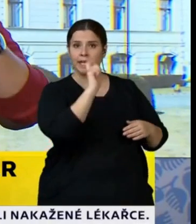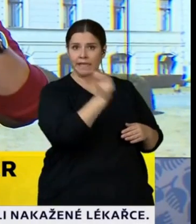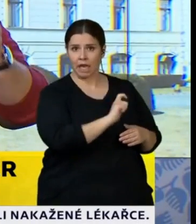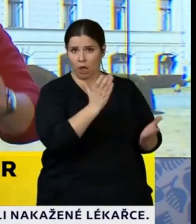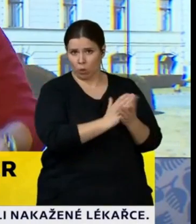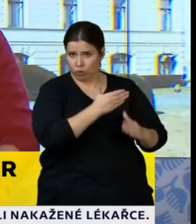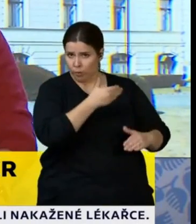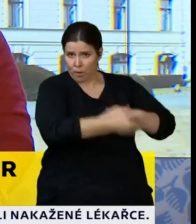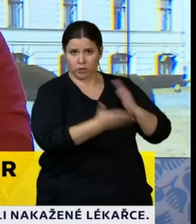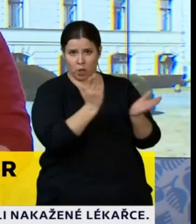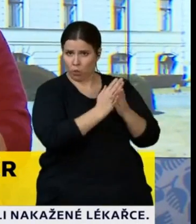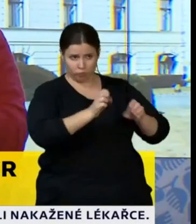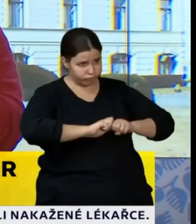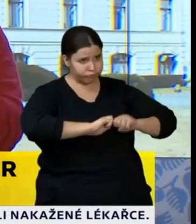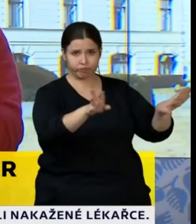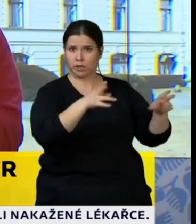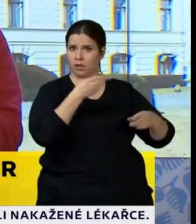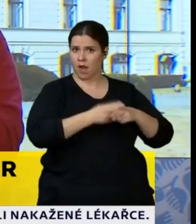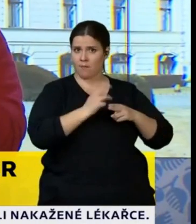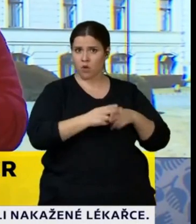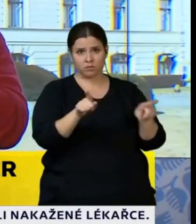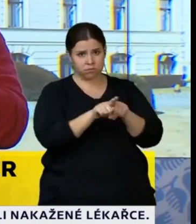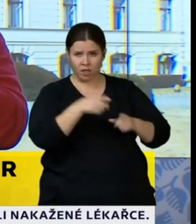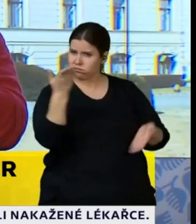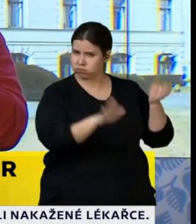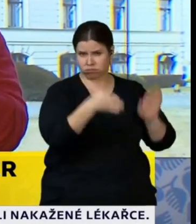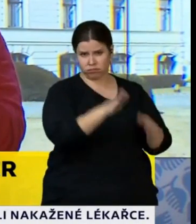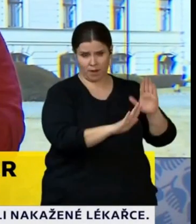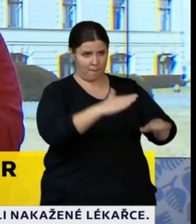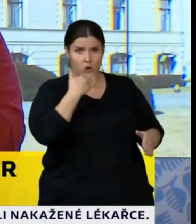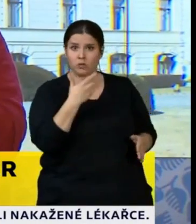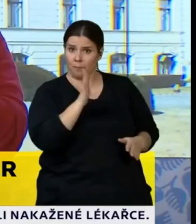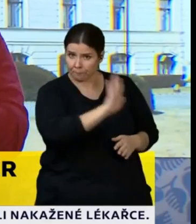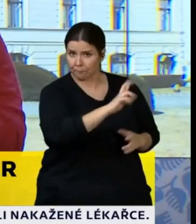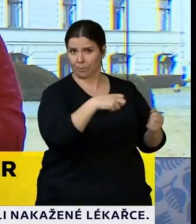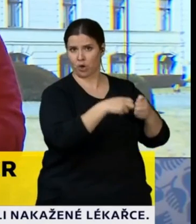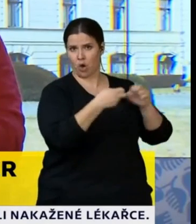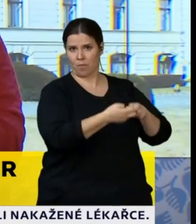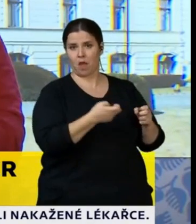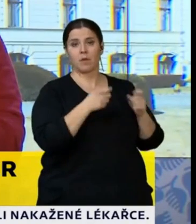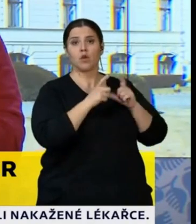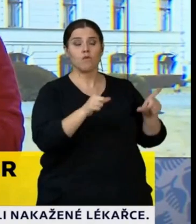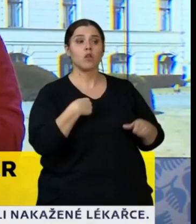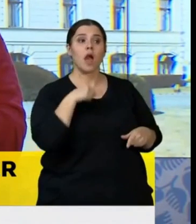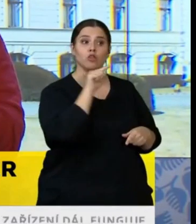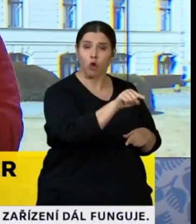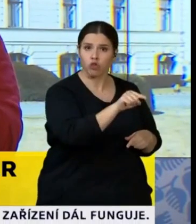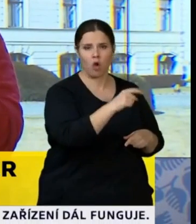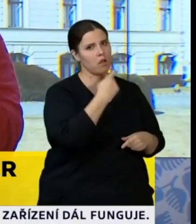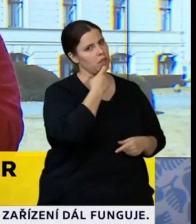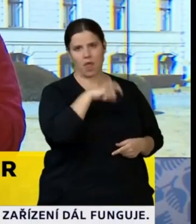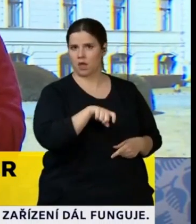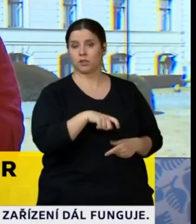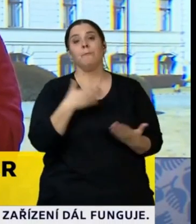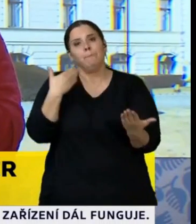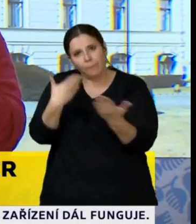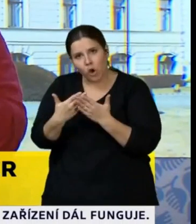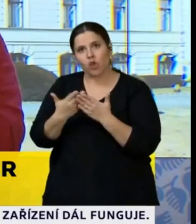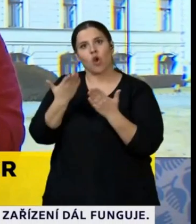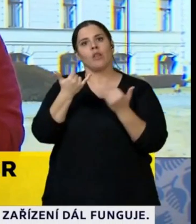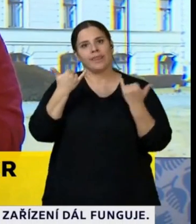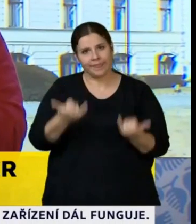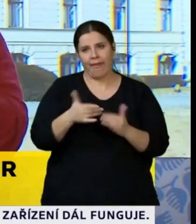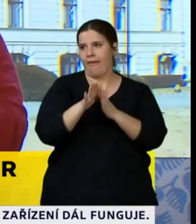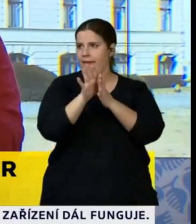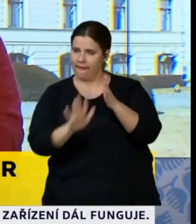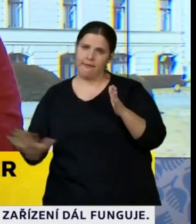mají ty problémy, které dneska mají a to, co děláme dneska my, je snaha o to nedostat se na ten italský scénac. Proto já prosím všechny, aby se to